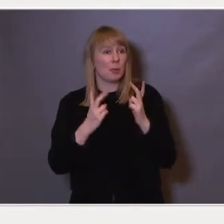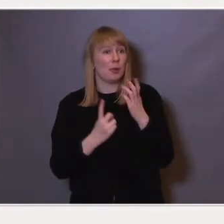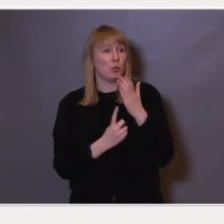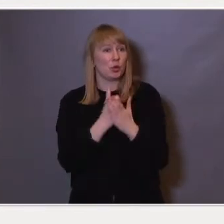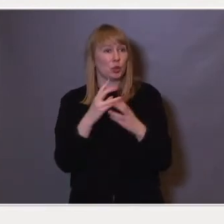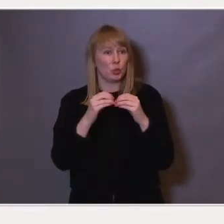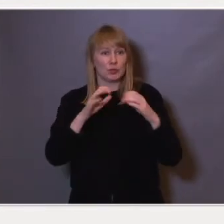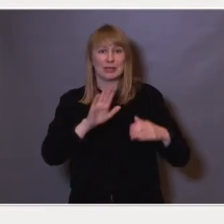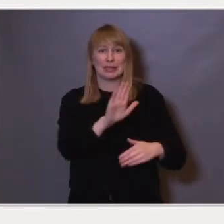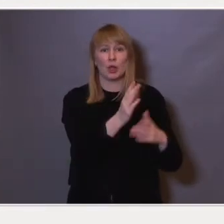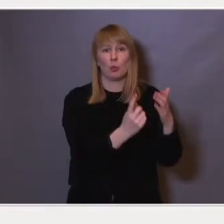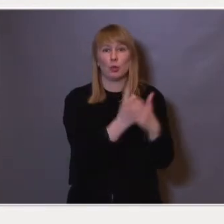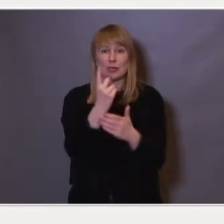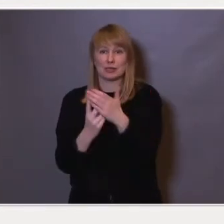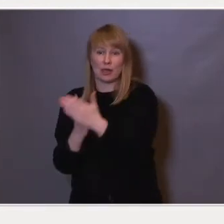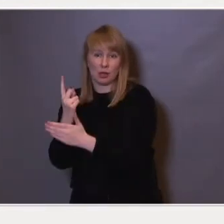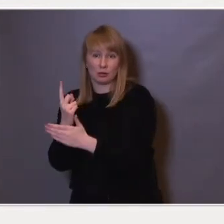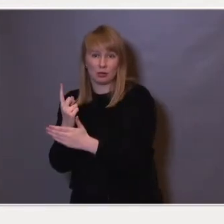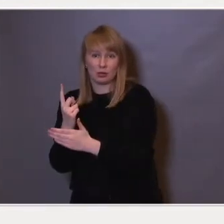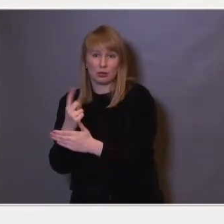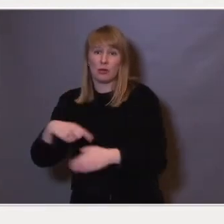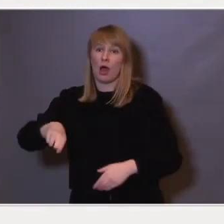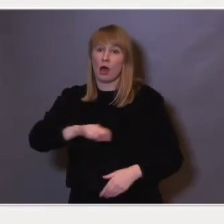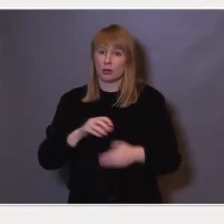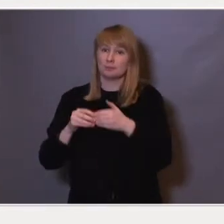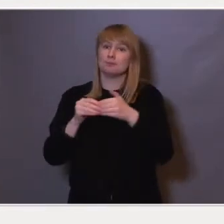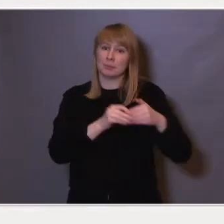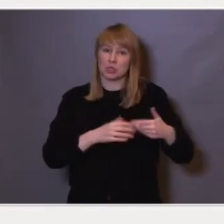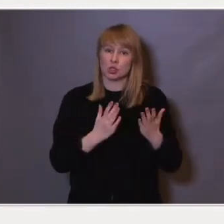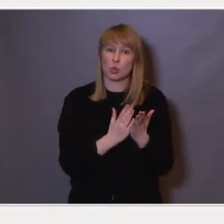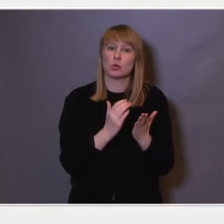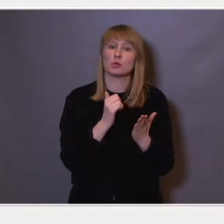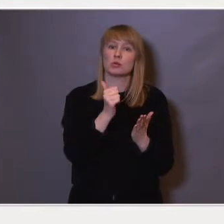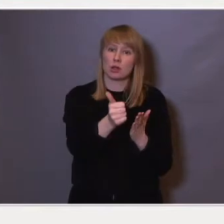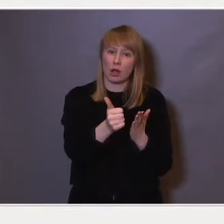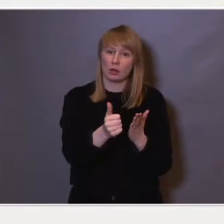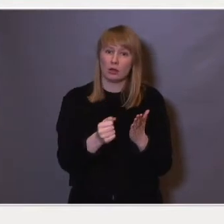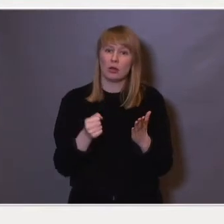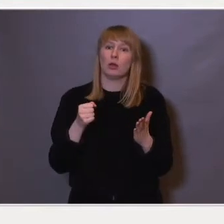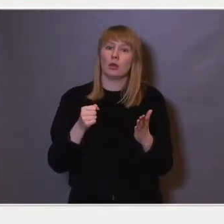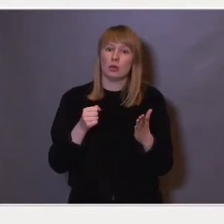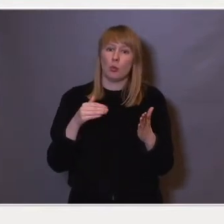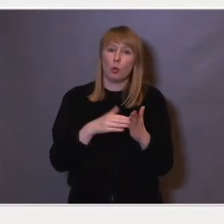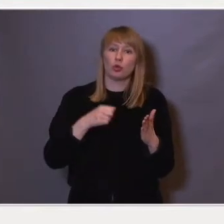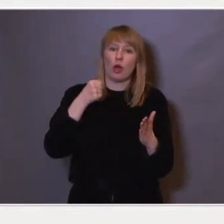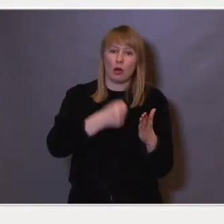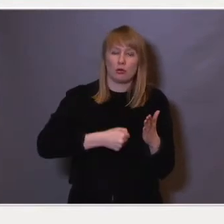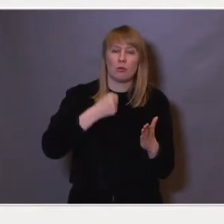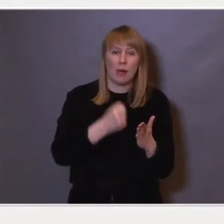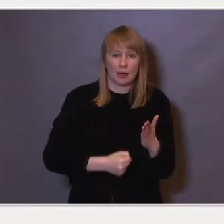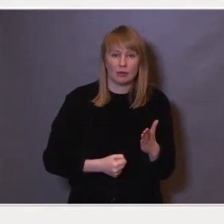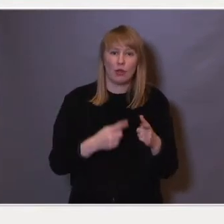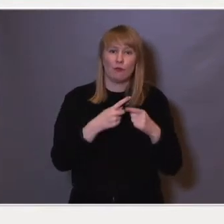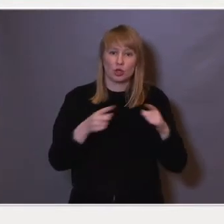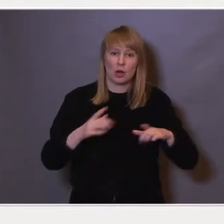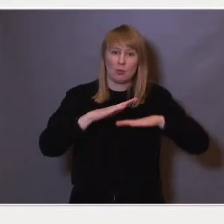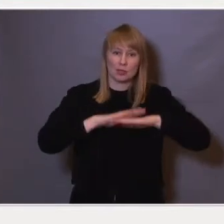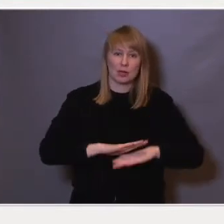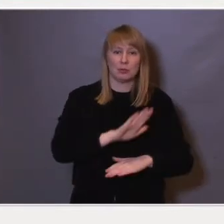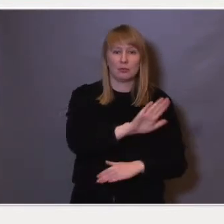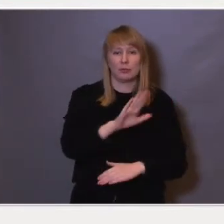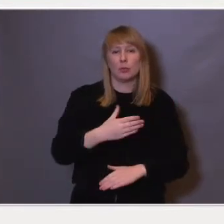utvikle sitt potensiale, og det er bred enighet om at skolen skal motvirke forskjeller som skyldes elevenes kjønn og bakgrunn.